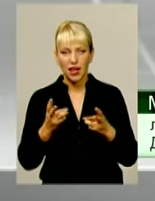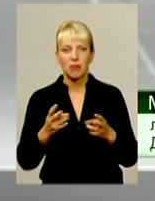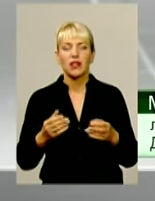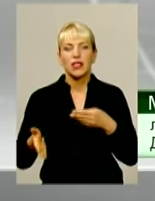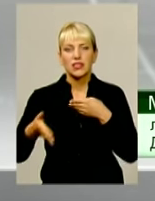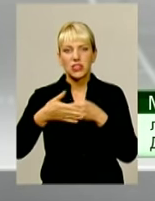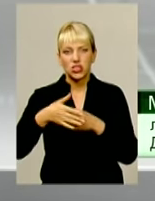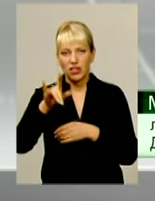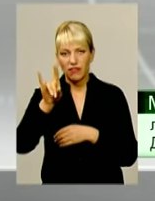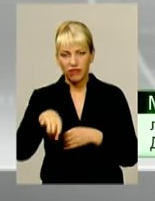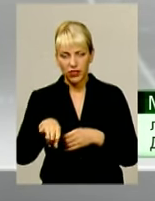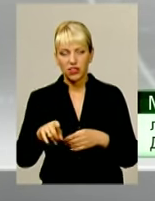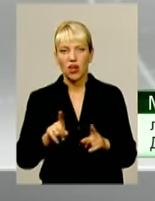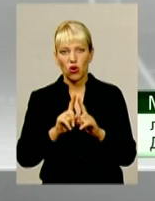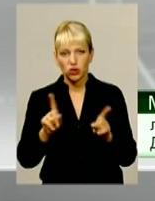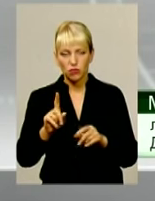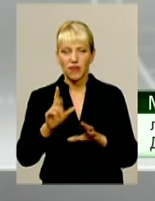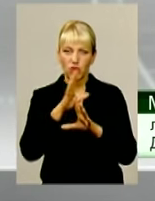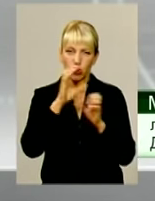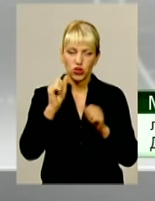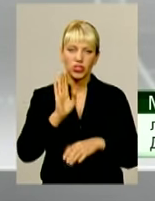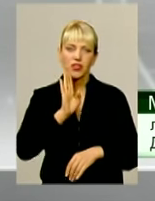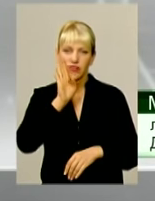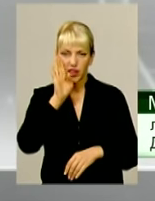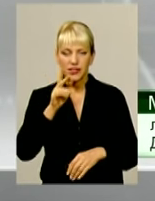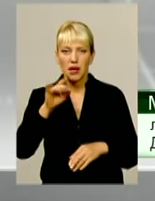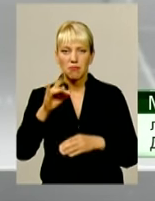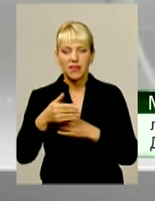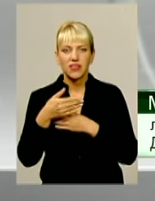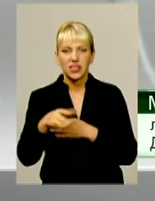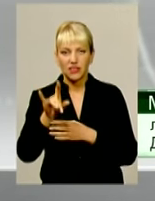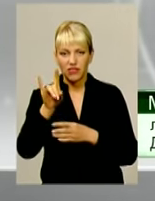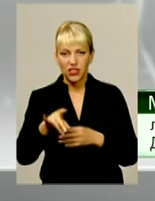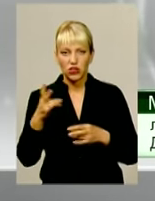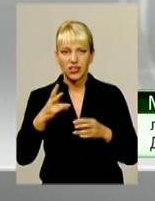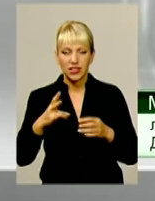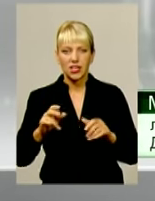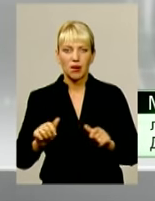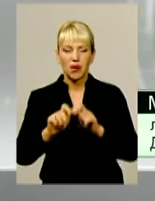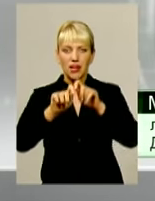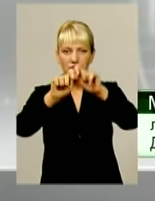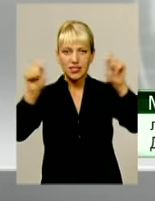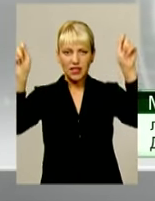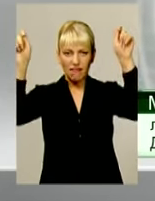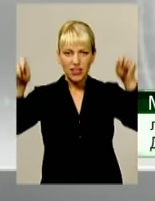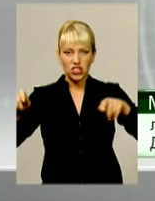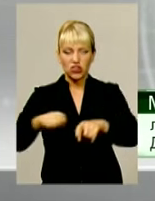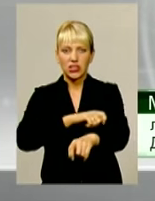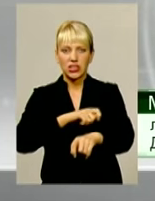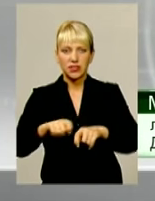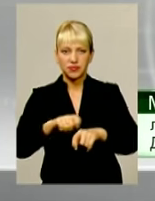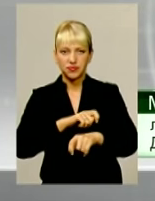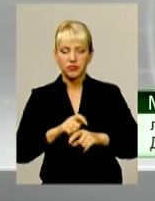за чиненими, ослабливо вночі і рано вранці. При відкритті вікон завішувати місця надходження атмосферного